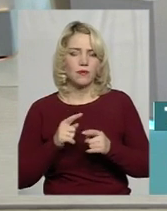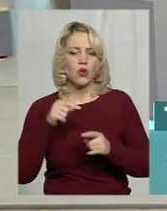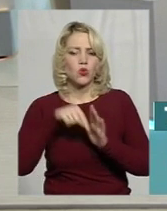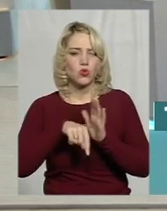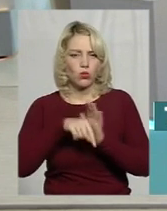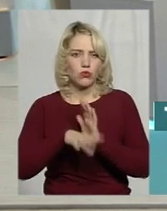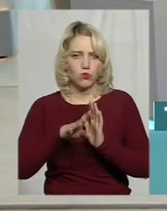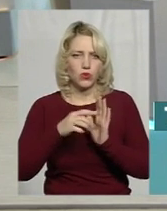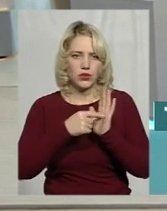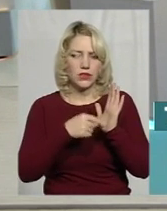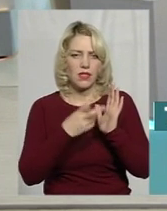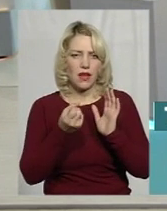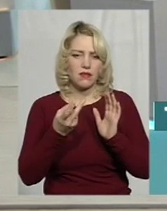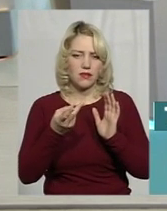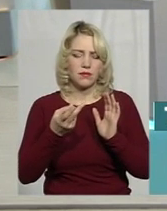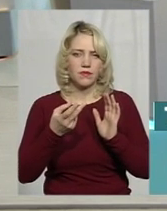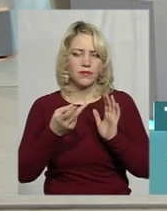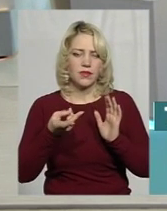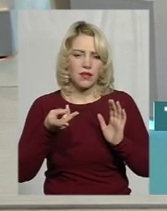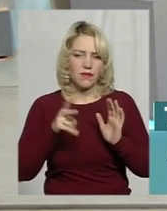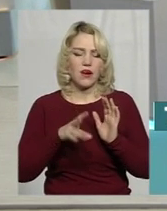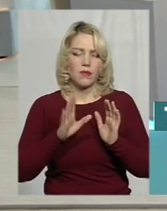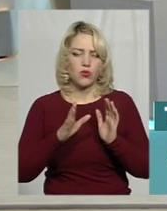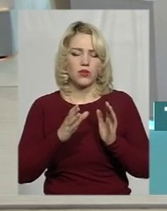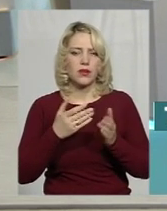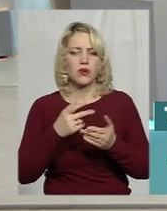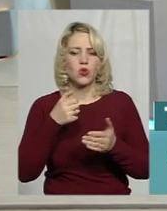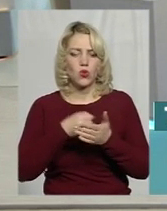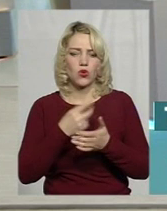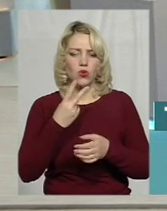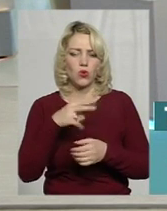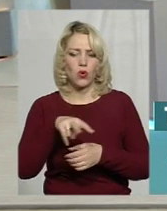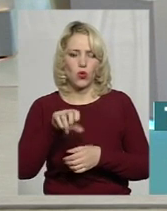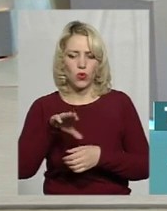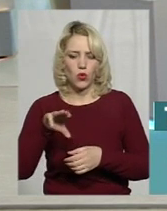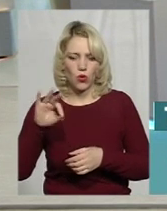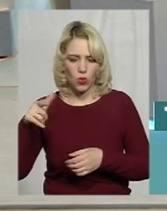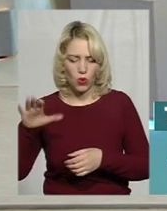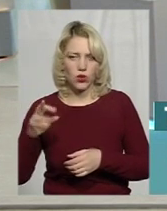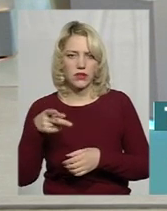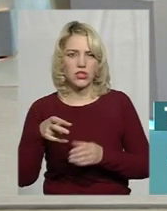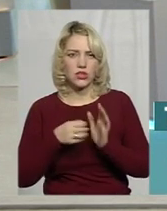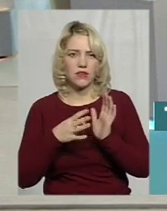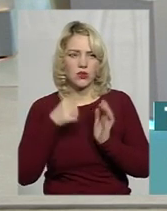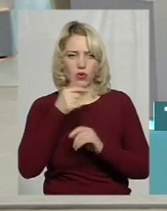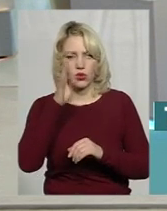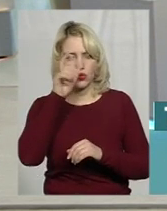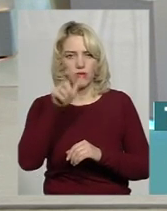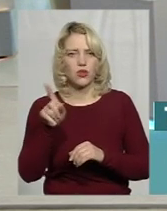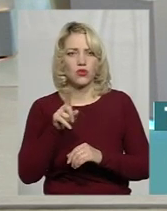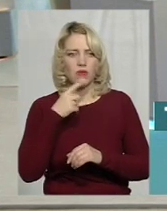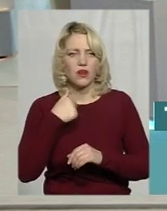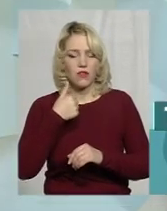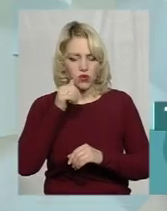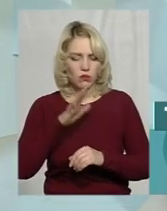підлягає сплаті. До 22 люту 2019 року. Ось і все. Те, що цей чоловік, я вчора був присутній